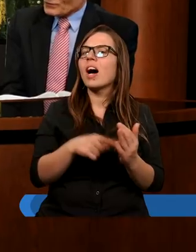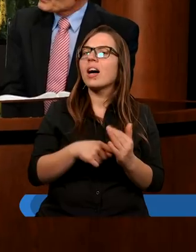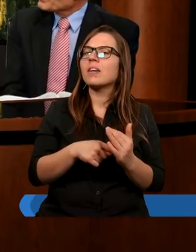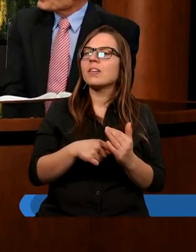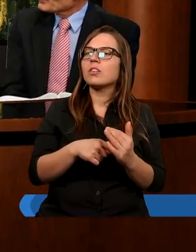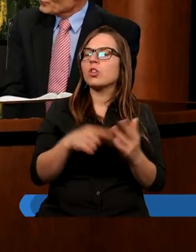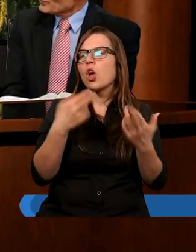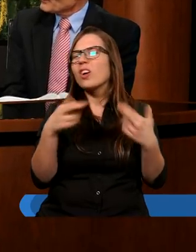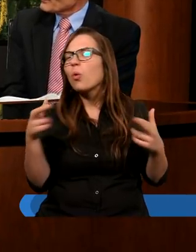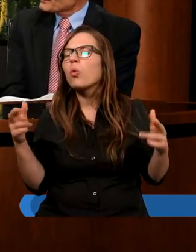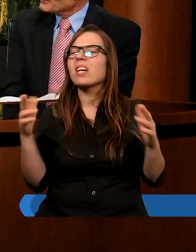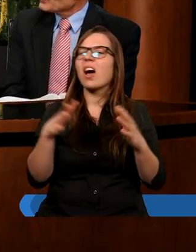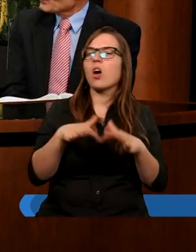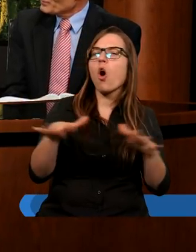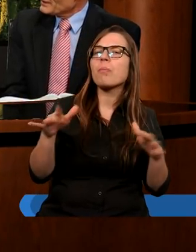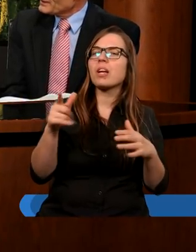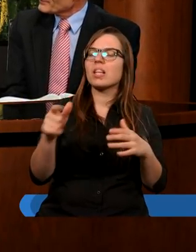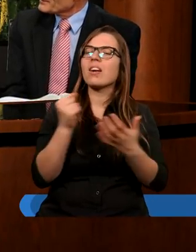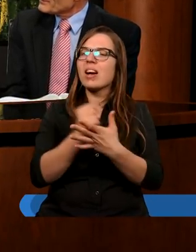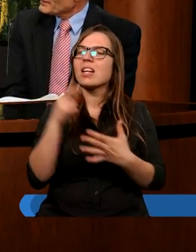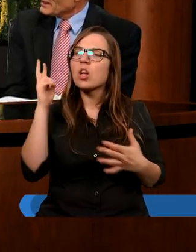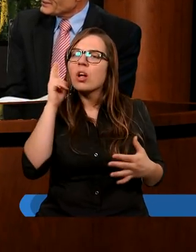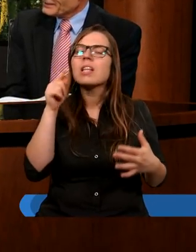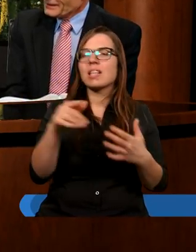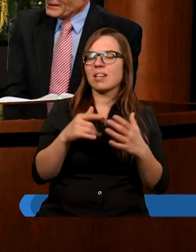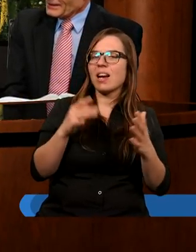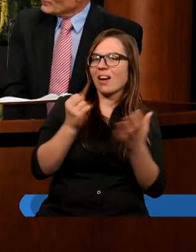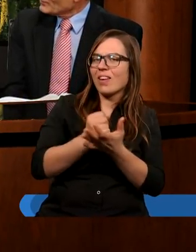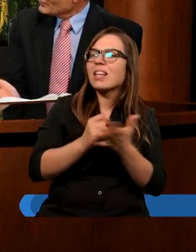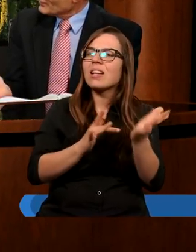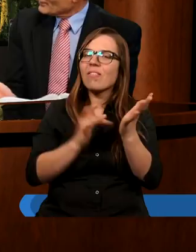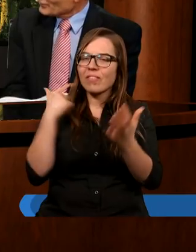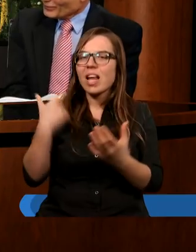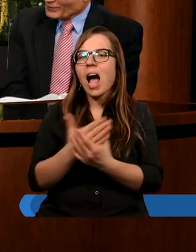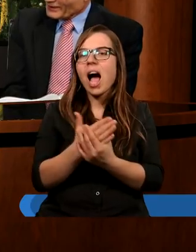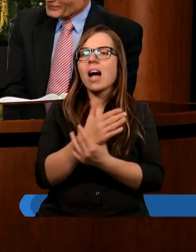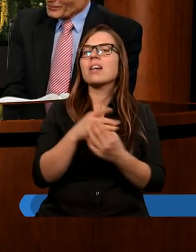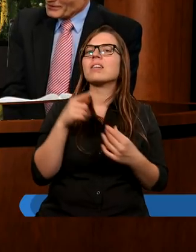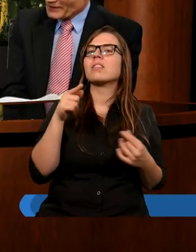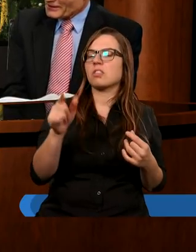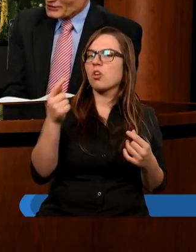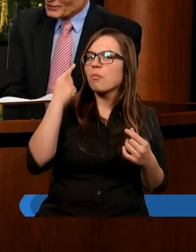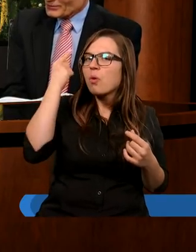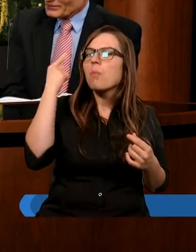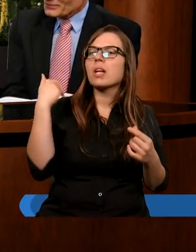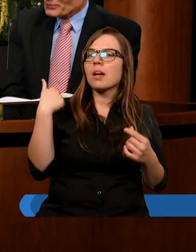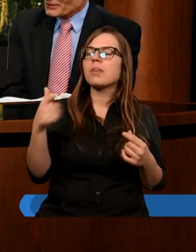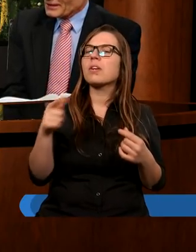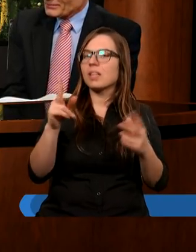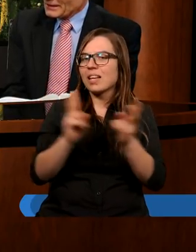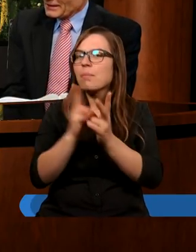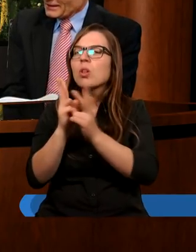rozbieżności w kwestii zrozumienia, w kwestii wiary, bo to, o czym Julian wspomniał, ja też się